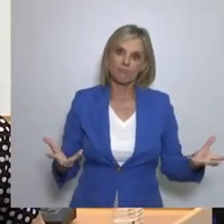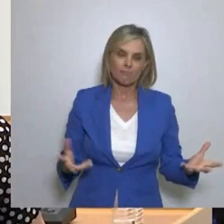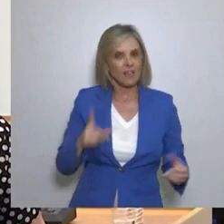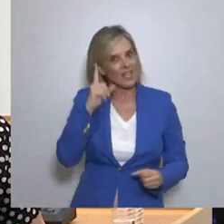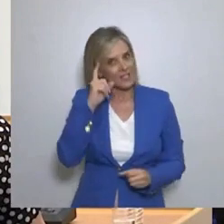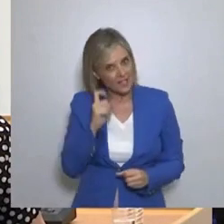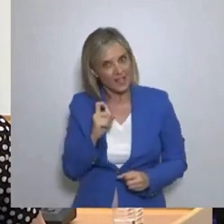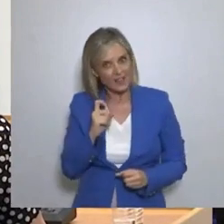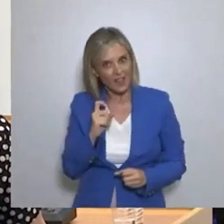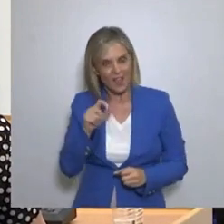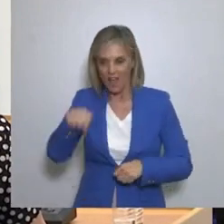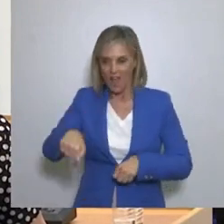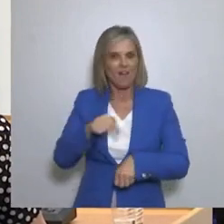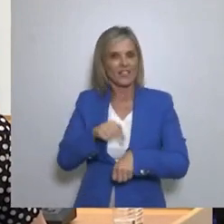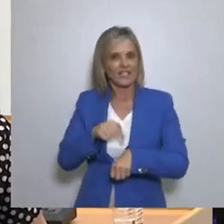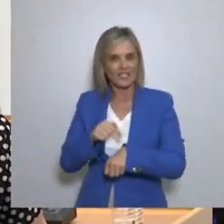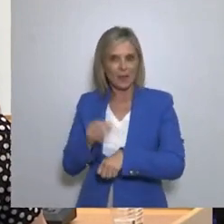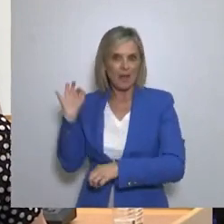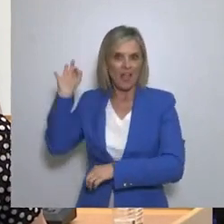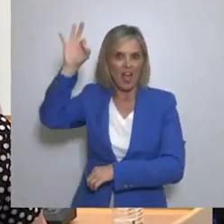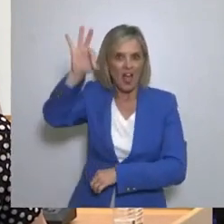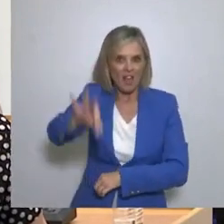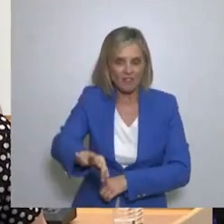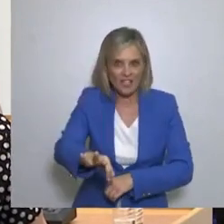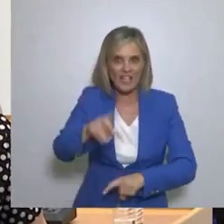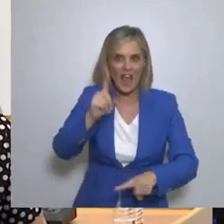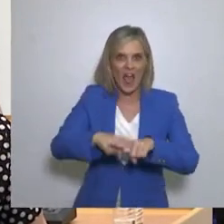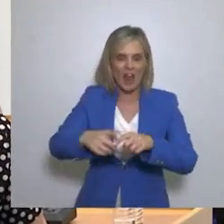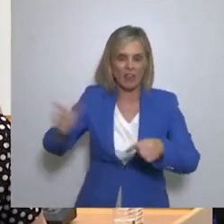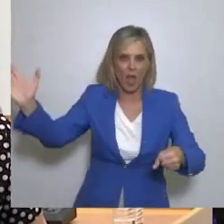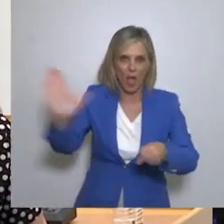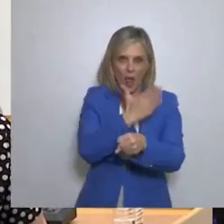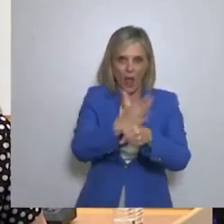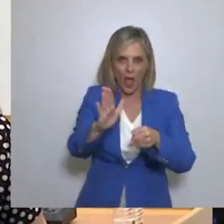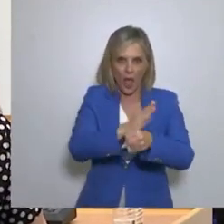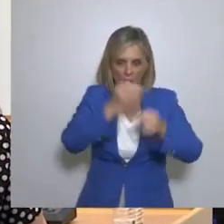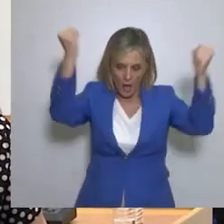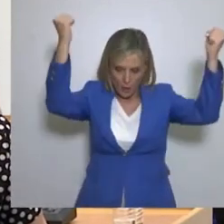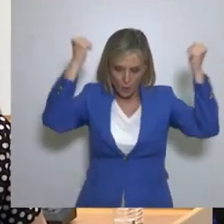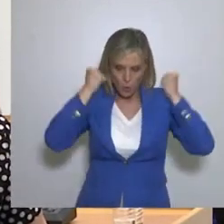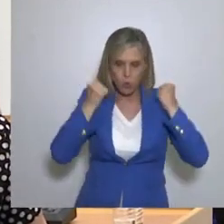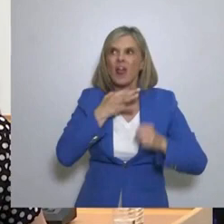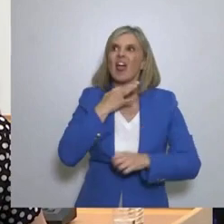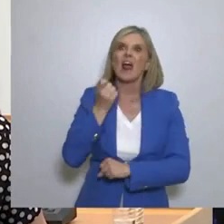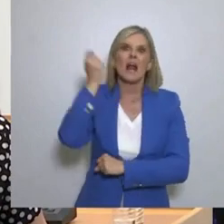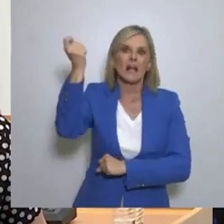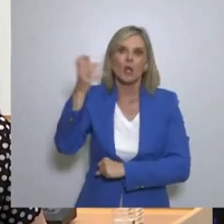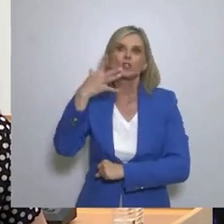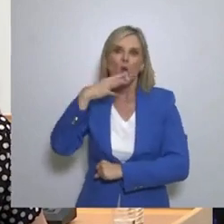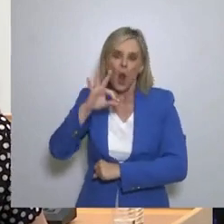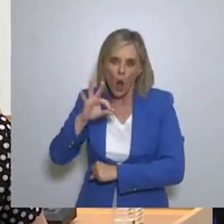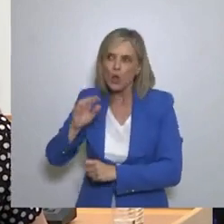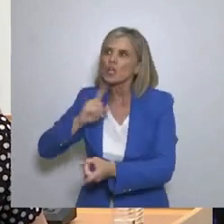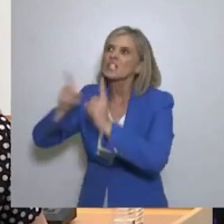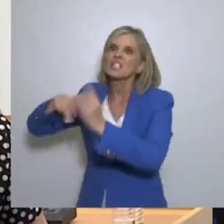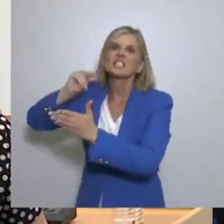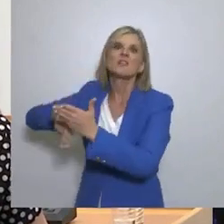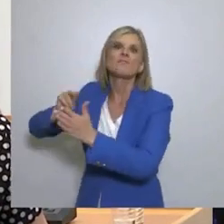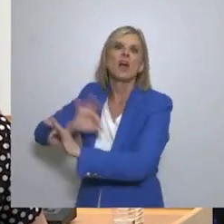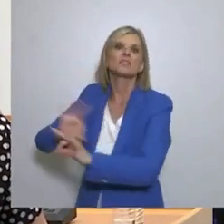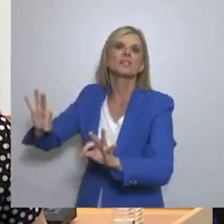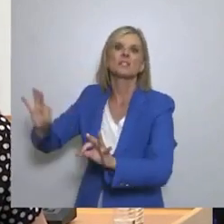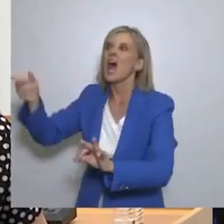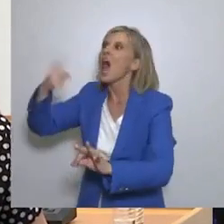συμβάσεις Από όλη αυτή τη διαχείριση που δεν υπάρχει διαχείριση Πώς φτάσαμε ως εδώ σήμερα Σε μια τέτοια κατάσταση Εντελώς δολοφονική